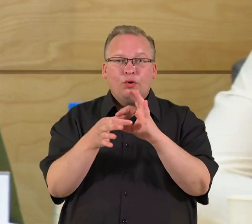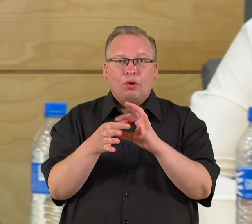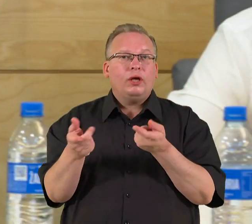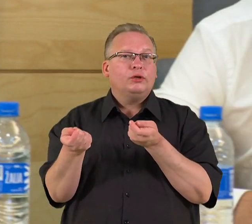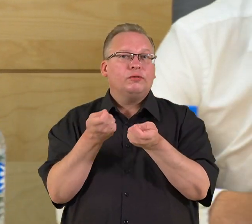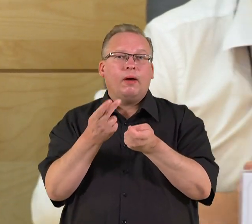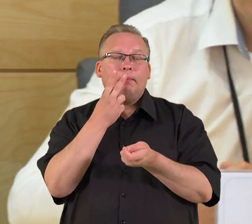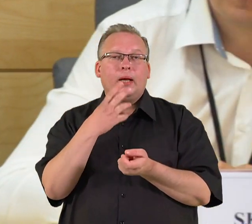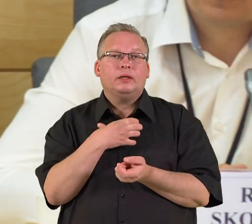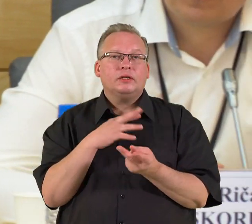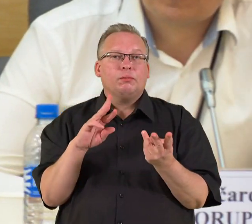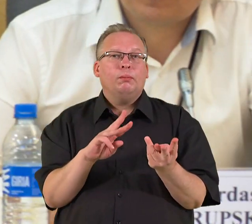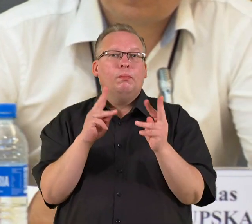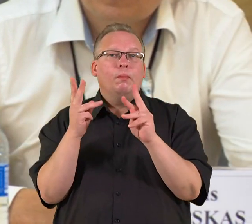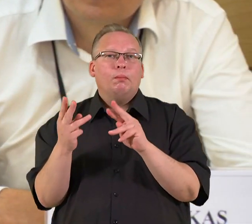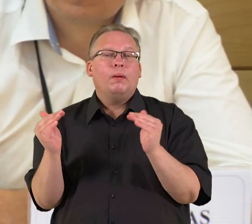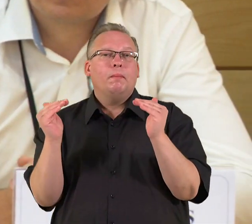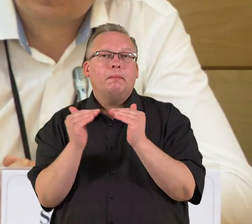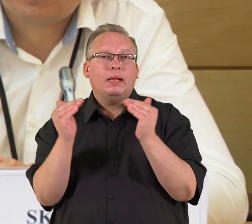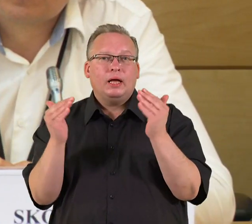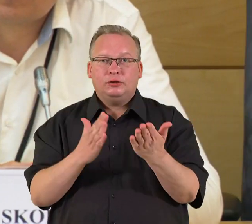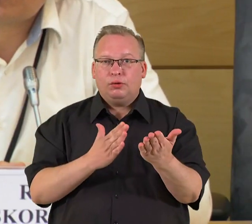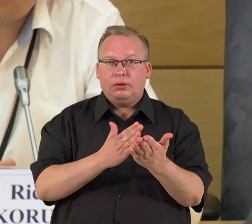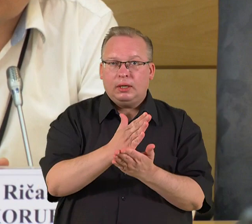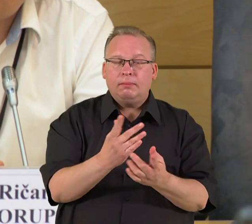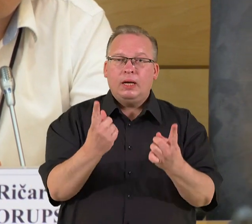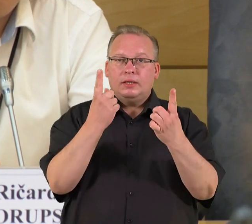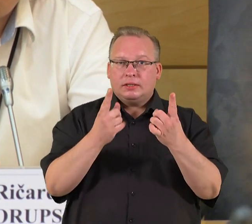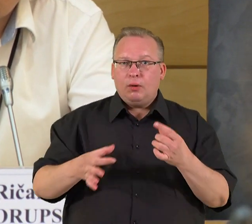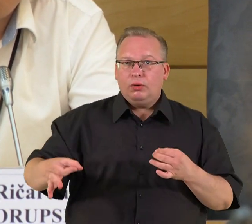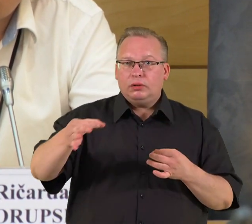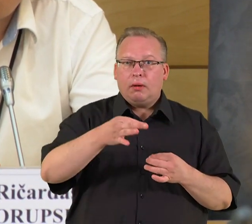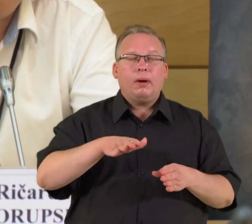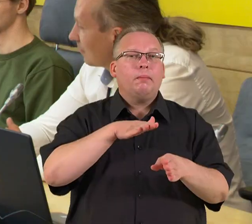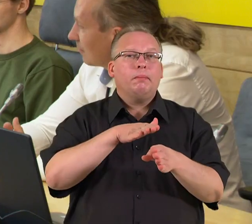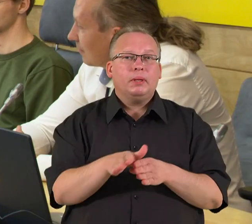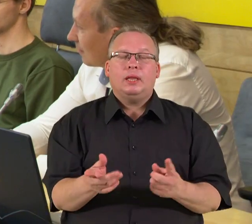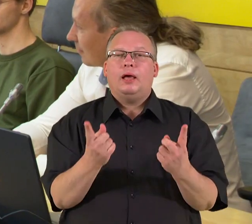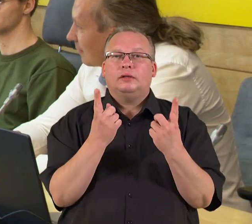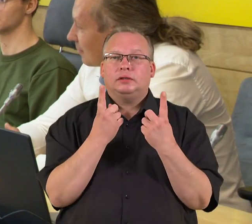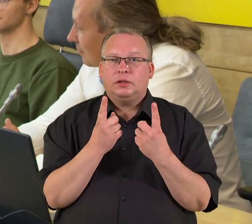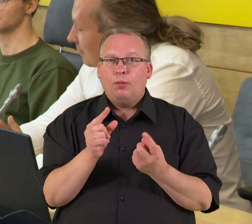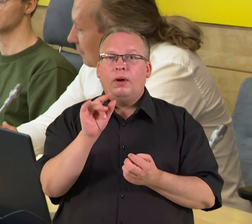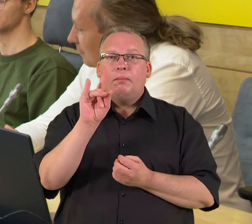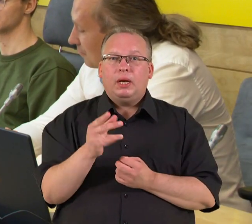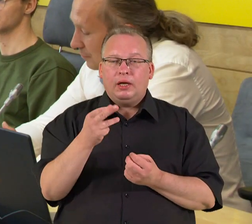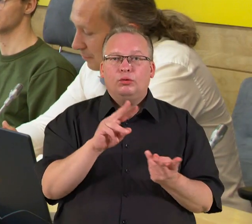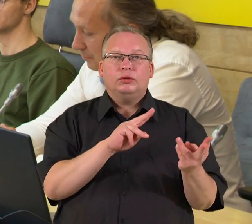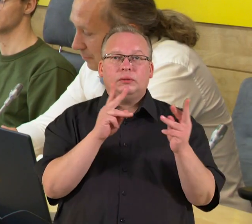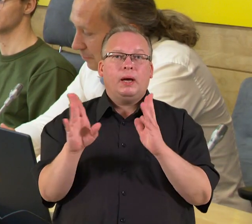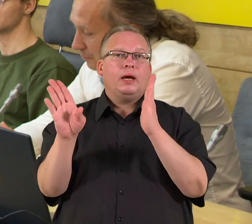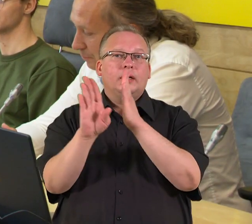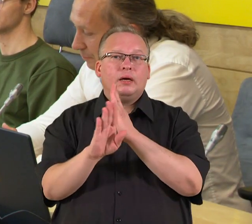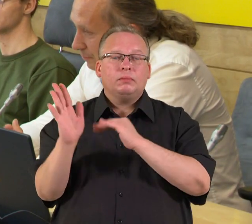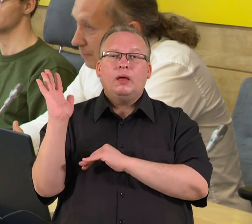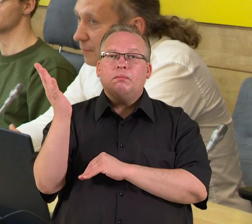numato esmenius pokiečius balanso link, kur saugomos teritorijos pilnai saugomos, plynų skirtimus keičia gamtiškoji